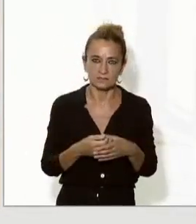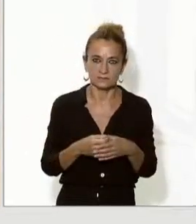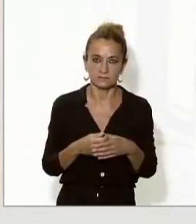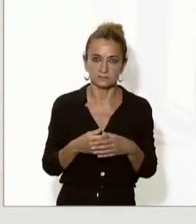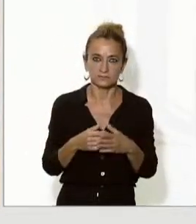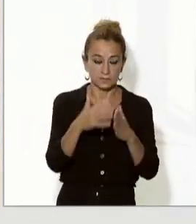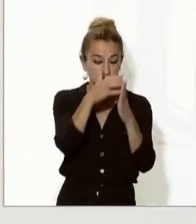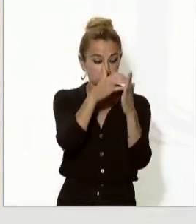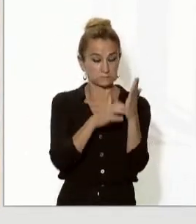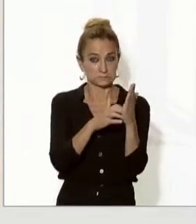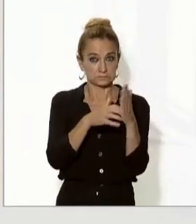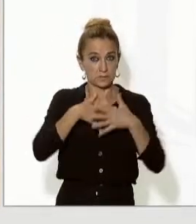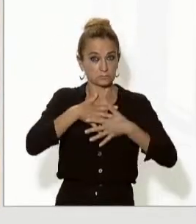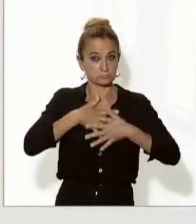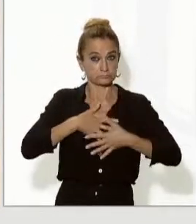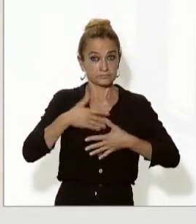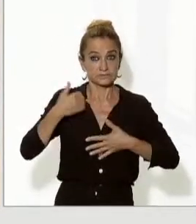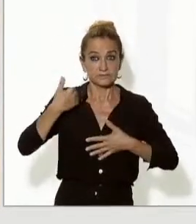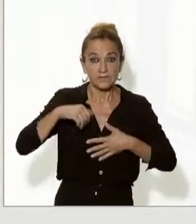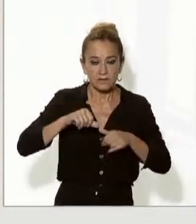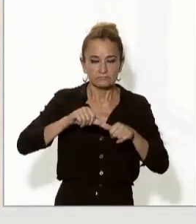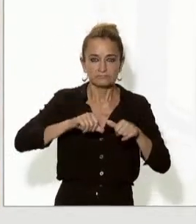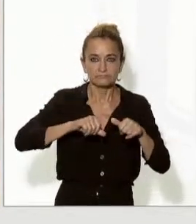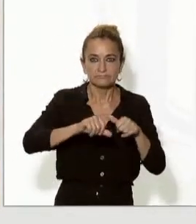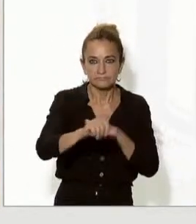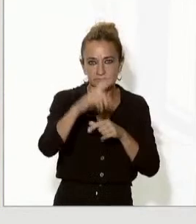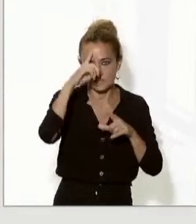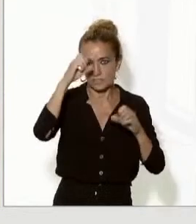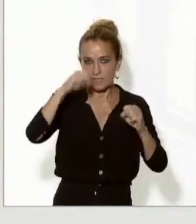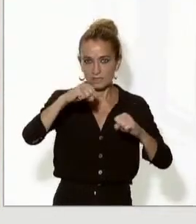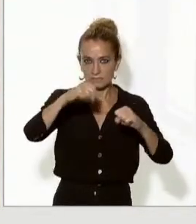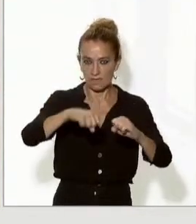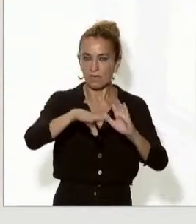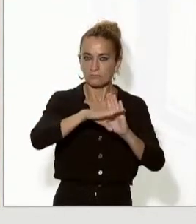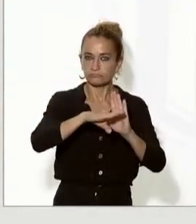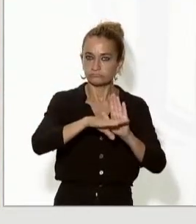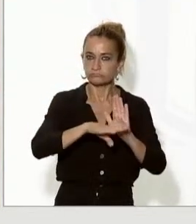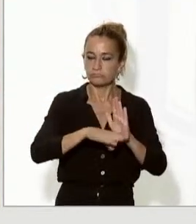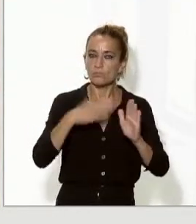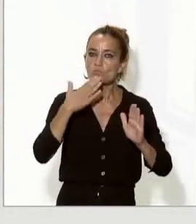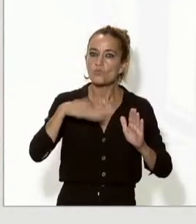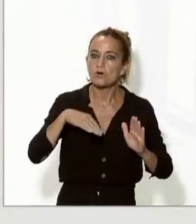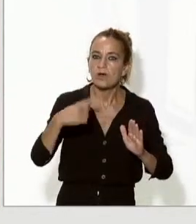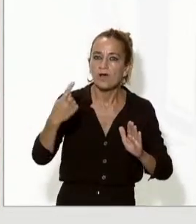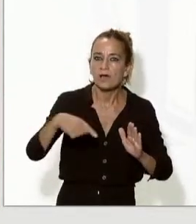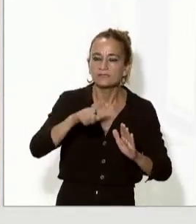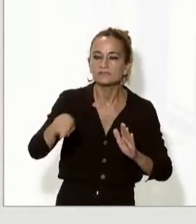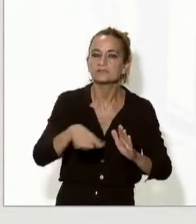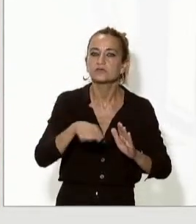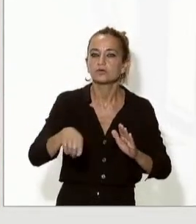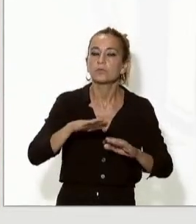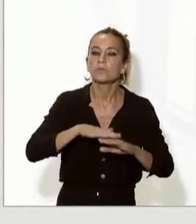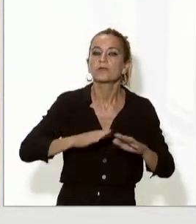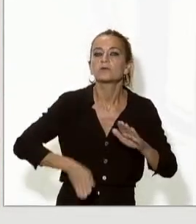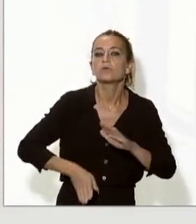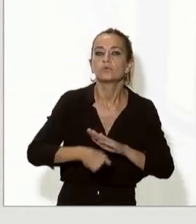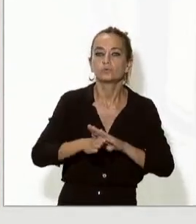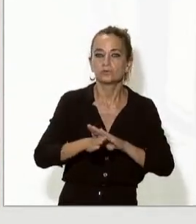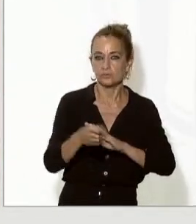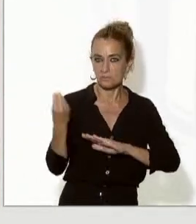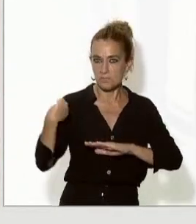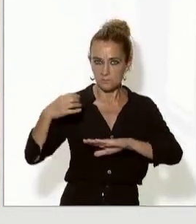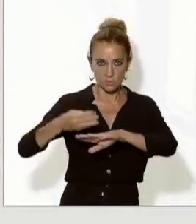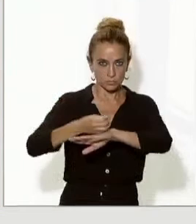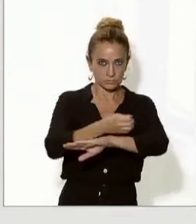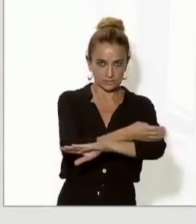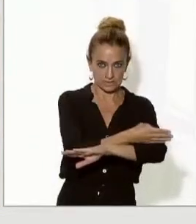si hi ha les condicions òptimes per poder tirar endavant aquesta infraestructura ferroviària.